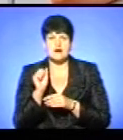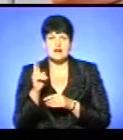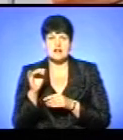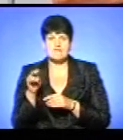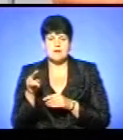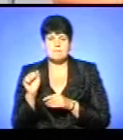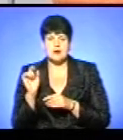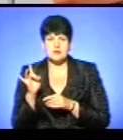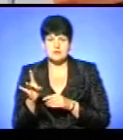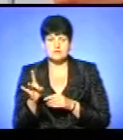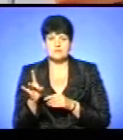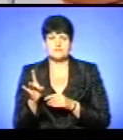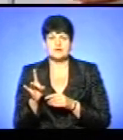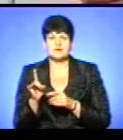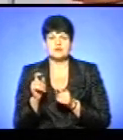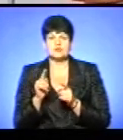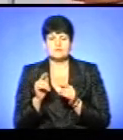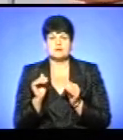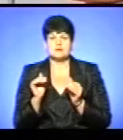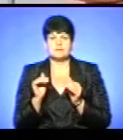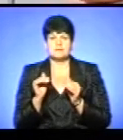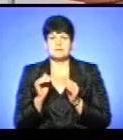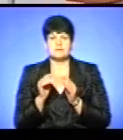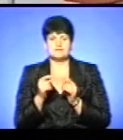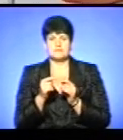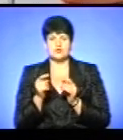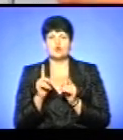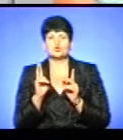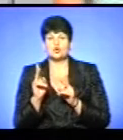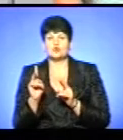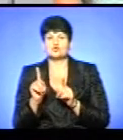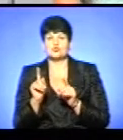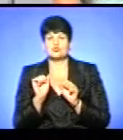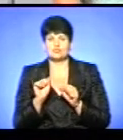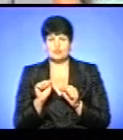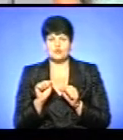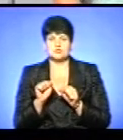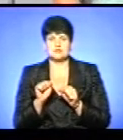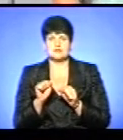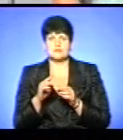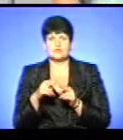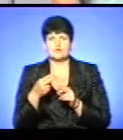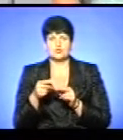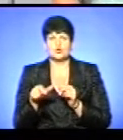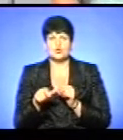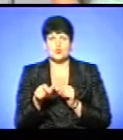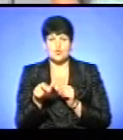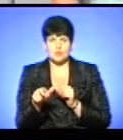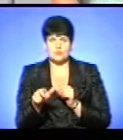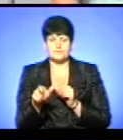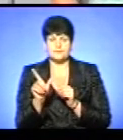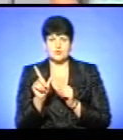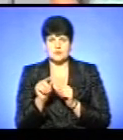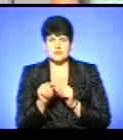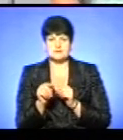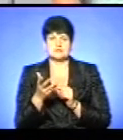розважальні сектори, щоб міганізувати, ми батькам просимо, хто що зможе хоча б розмістити дорогу. Тобто проїзд